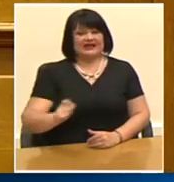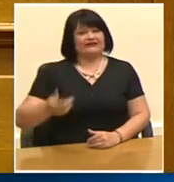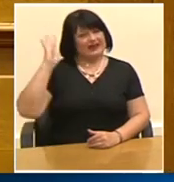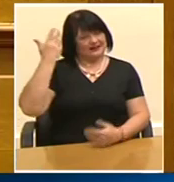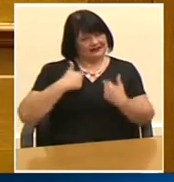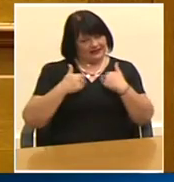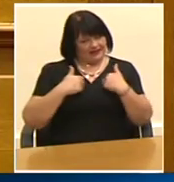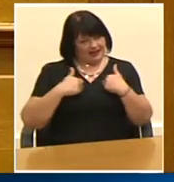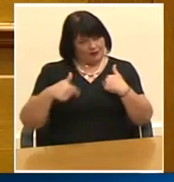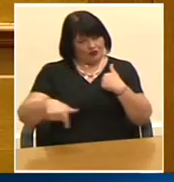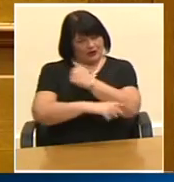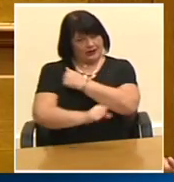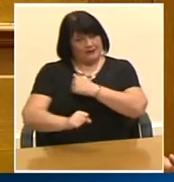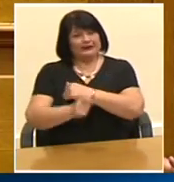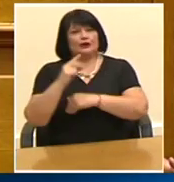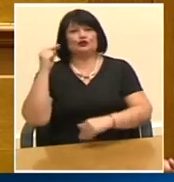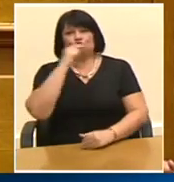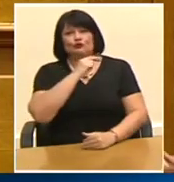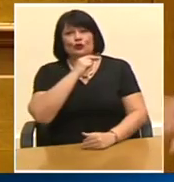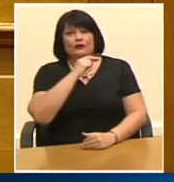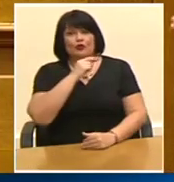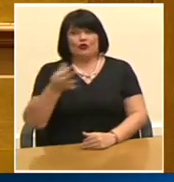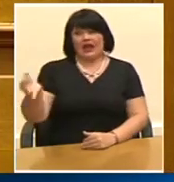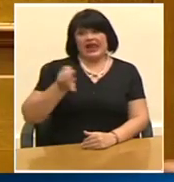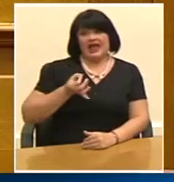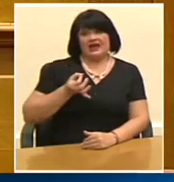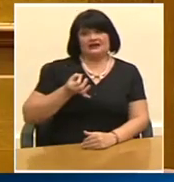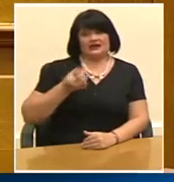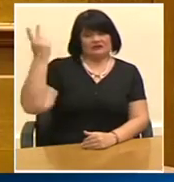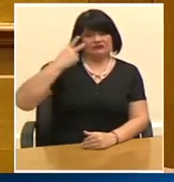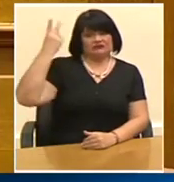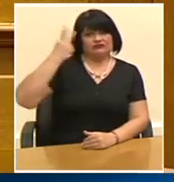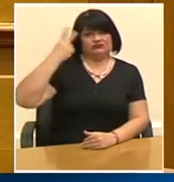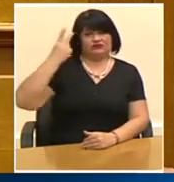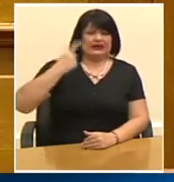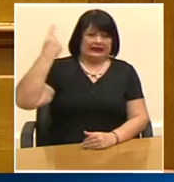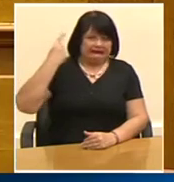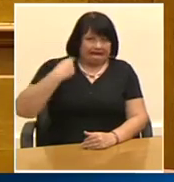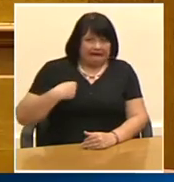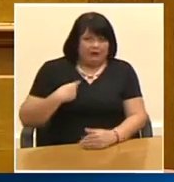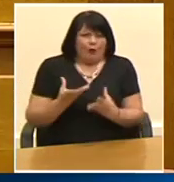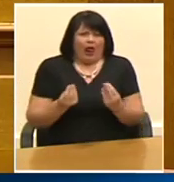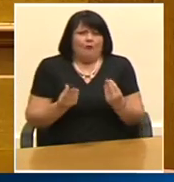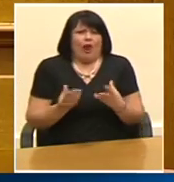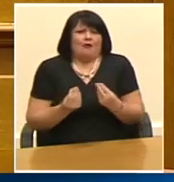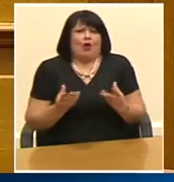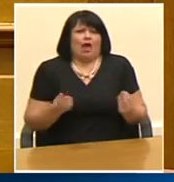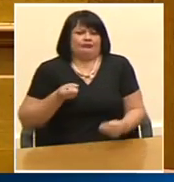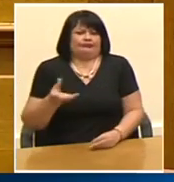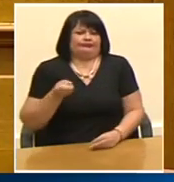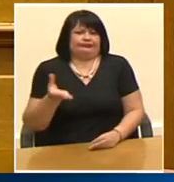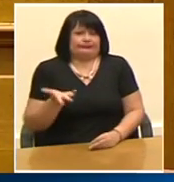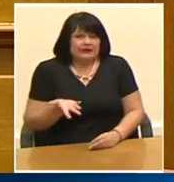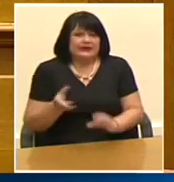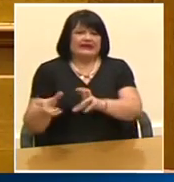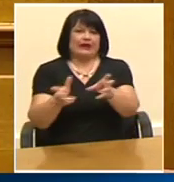Γραμματεία Πρωθυπουργού τότε ήταν πάρα πολλά και για την κριτική που έκανε η Αντιπολίτευση τότε και η μεγαλύτερη μέρη από τον Μέσο Ενημέρωση.